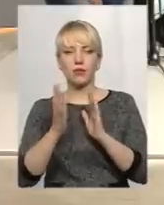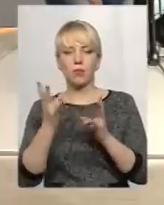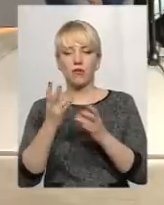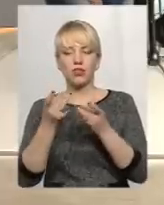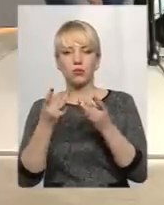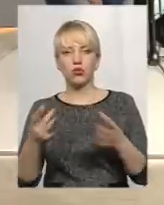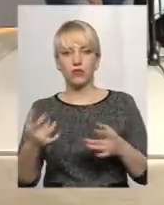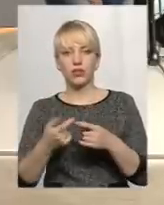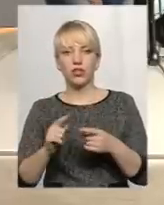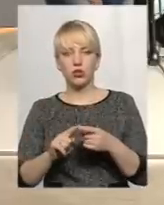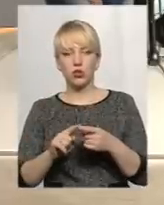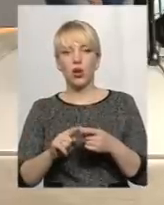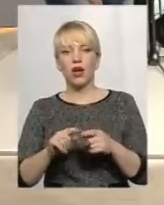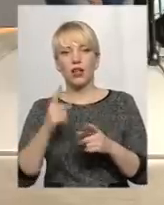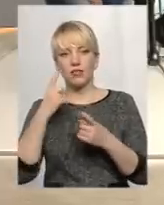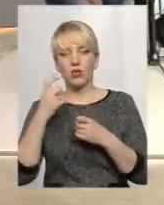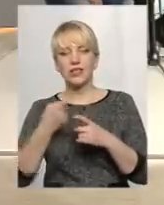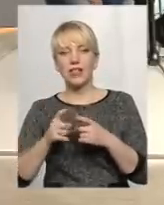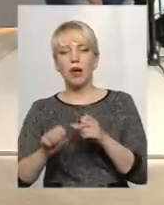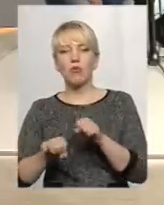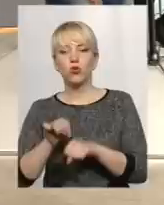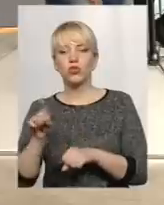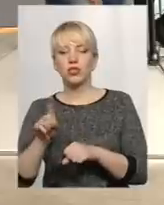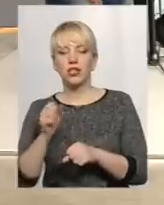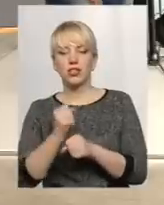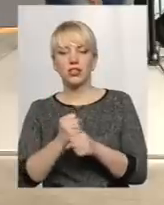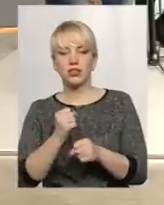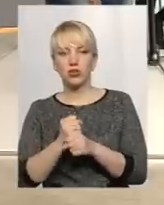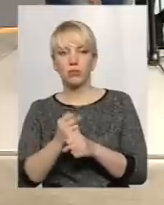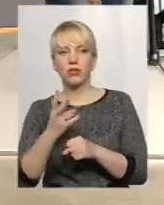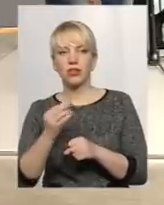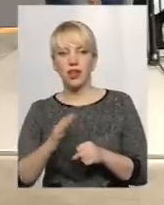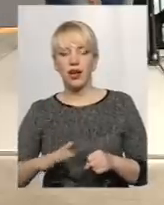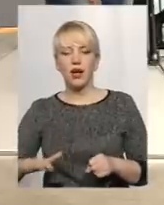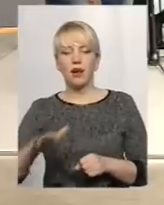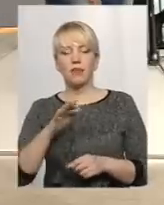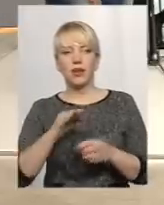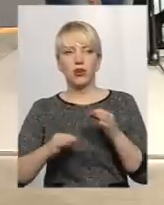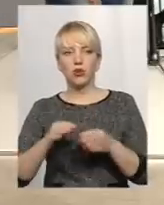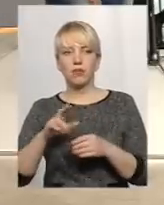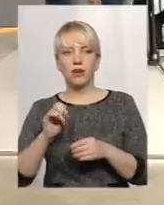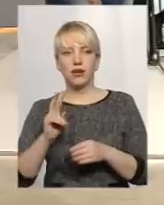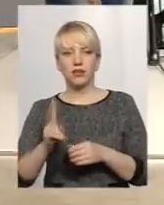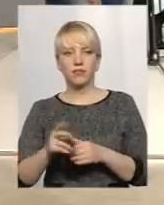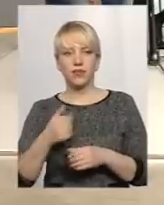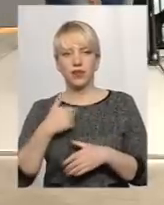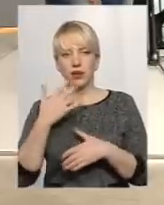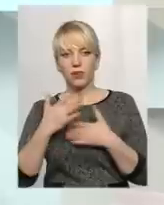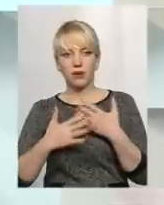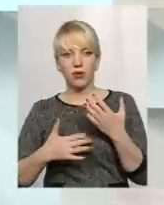цю інформацію? промоінспекція, яке вчинене на території, яка охороняється Службою охорони Національного природного парку. Я перепрошую,